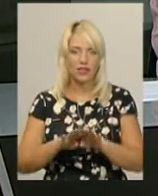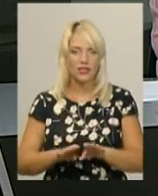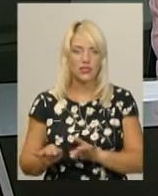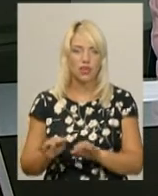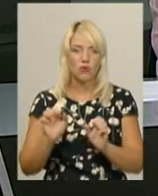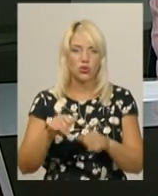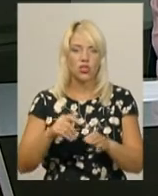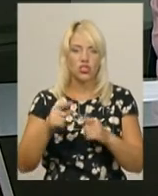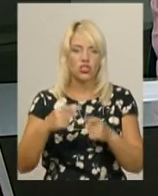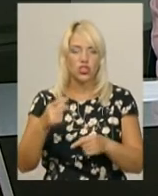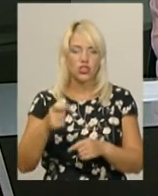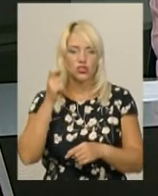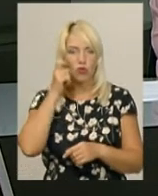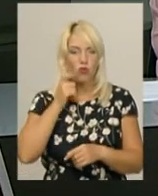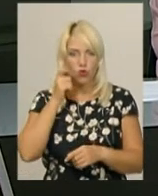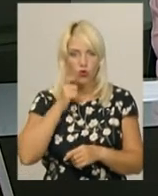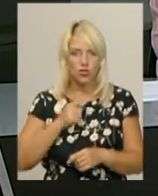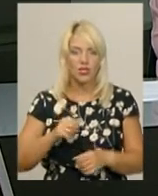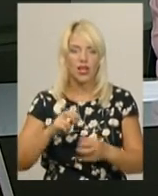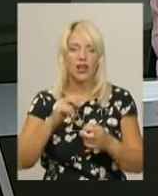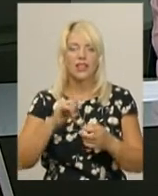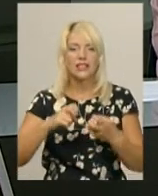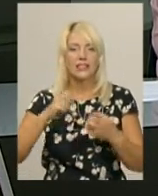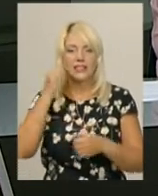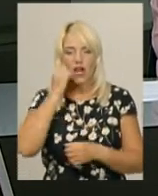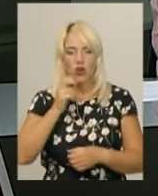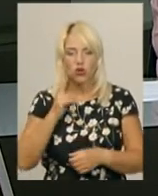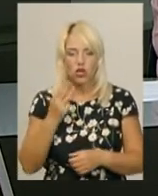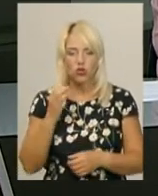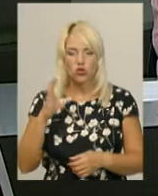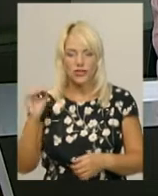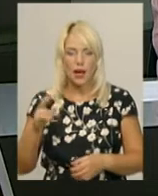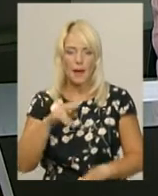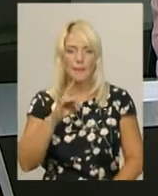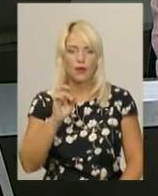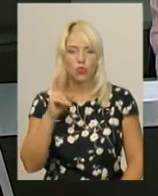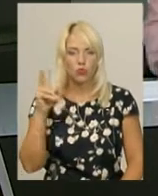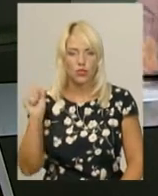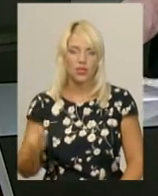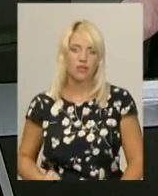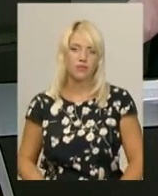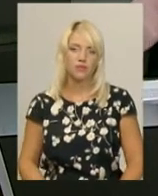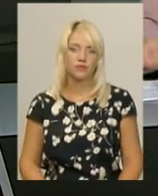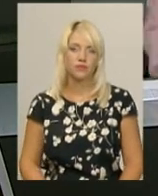вулиці Пушкіна, Івана Франка, Старокостянтинівське шосе, Прибузька, Героїв Майдану та Грушевського.